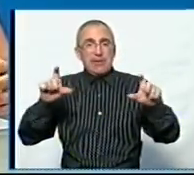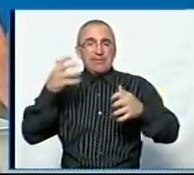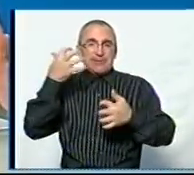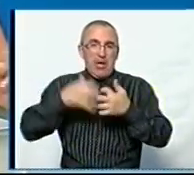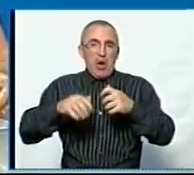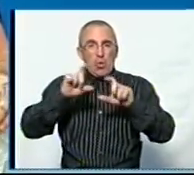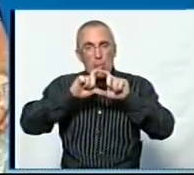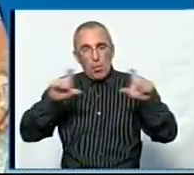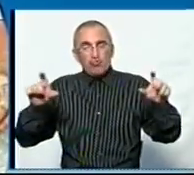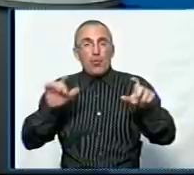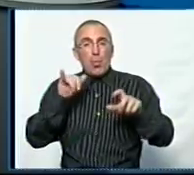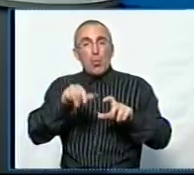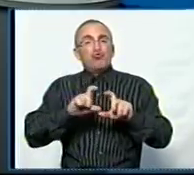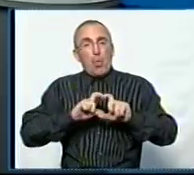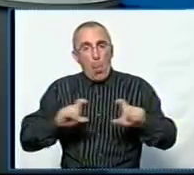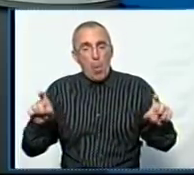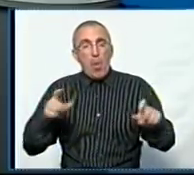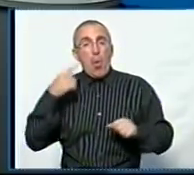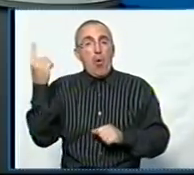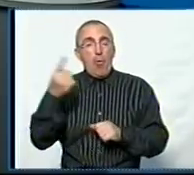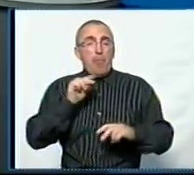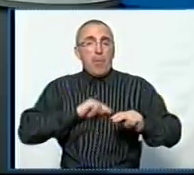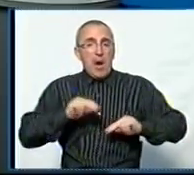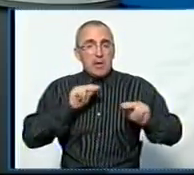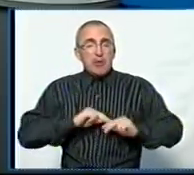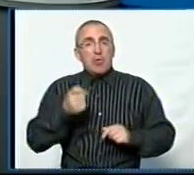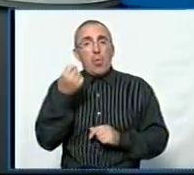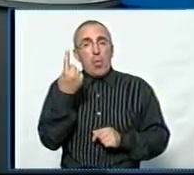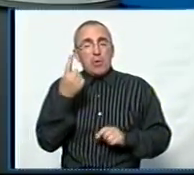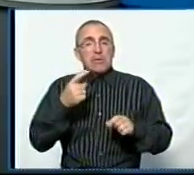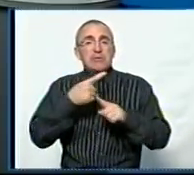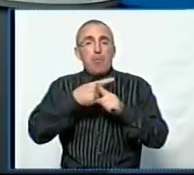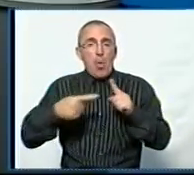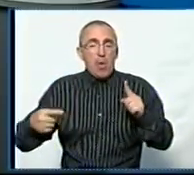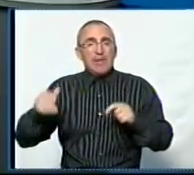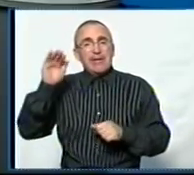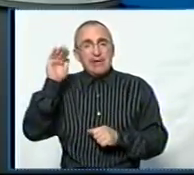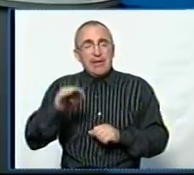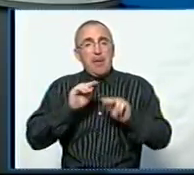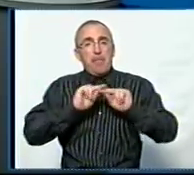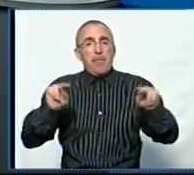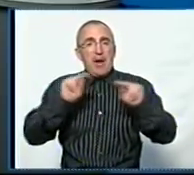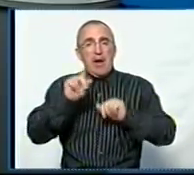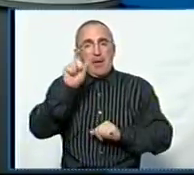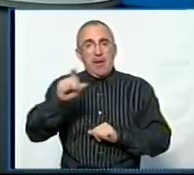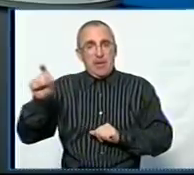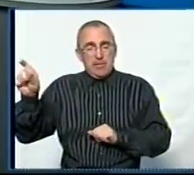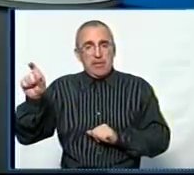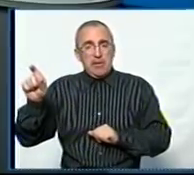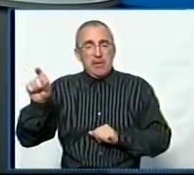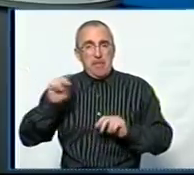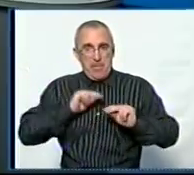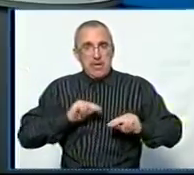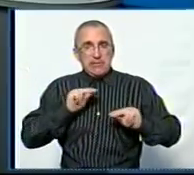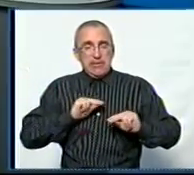освіті, зокрема в школі, на сьогодні в області працюють 11,5 тисяч педагогічних працівників. І,